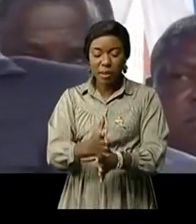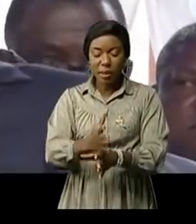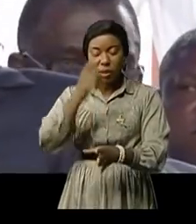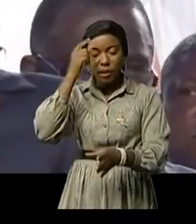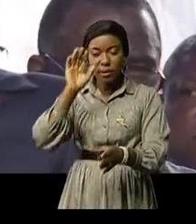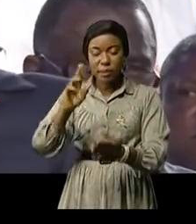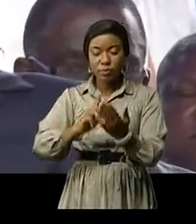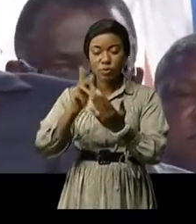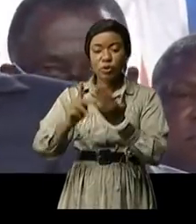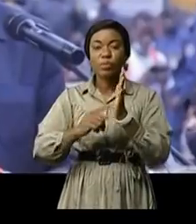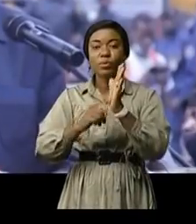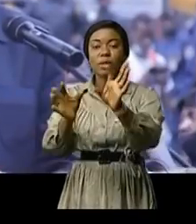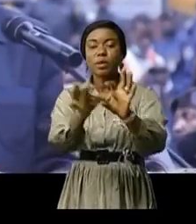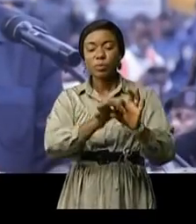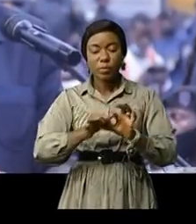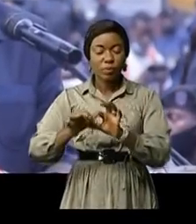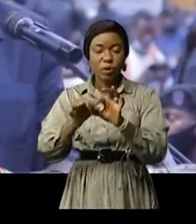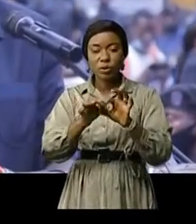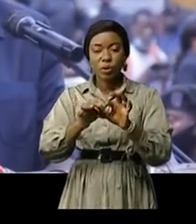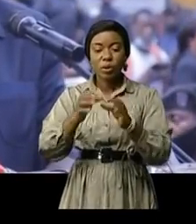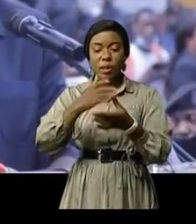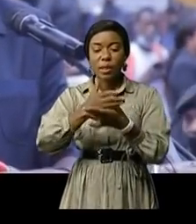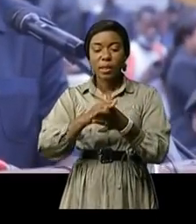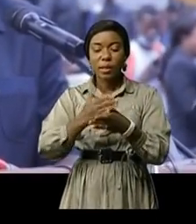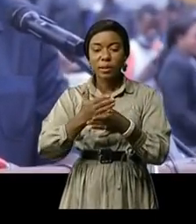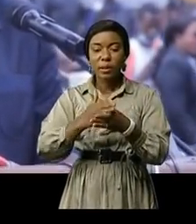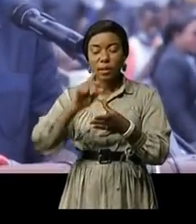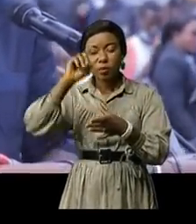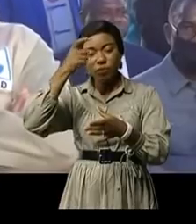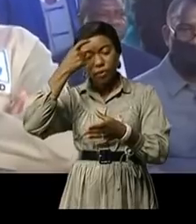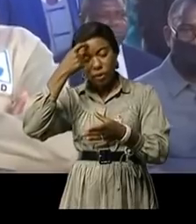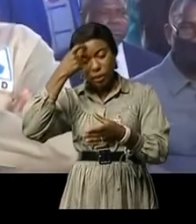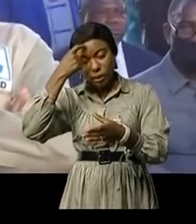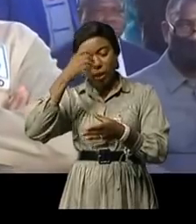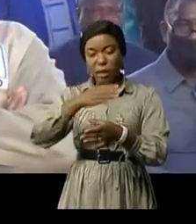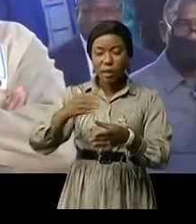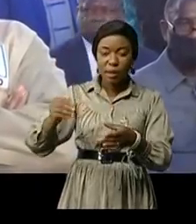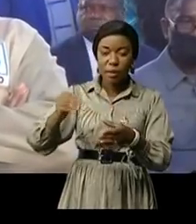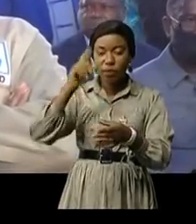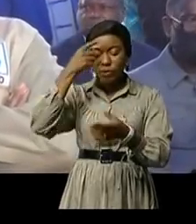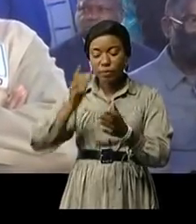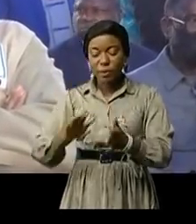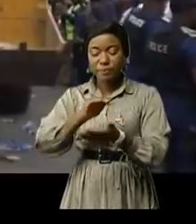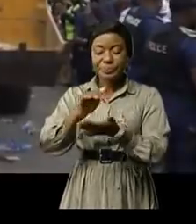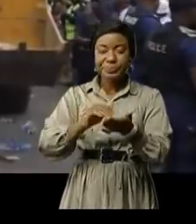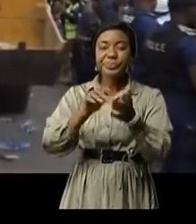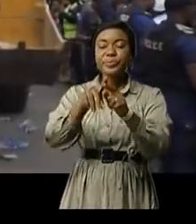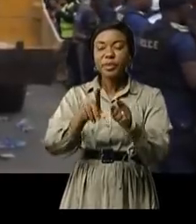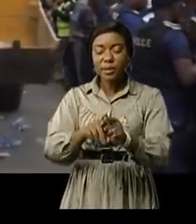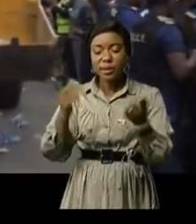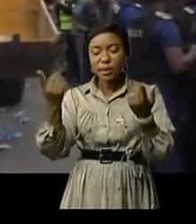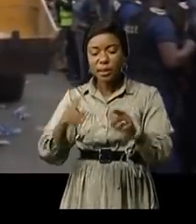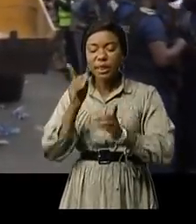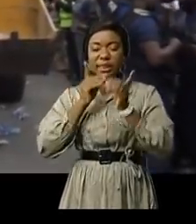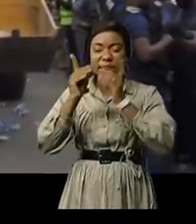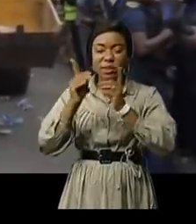qui démontre la collaboration qui existe entre l'exécutif provincial et le gouvernement central. Aussitôt les allocutions terminées,